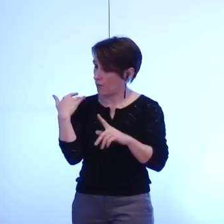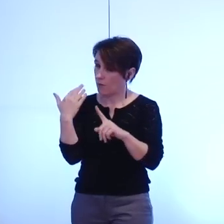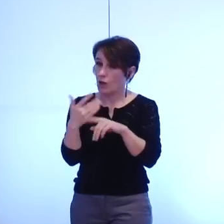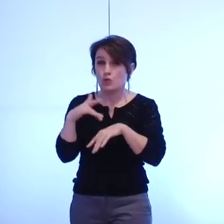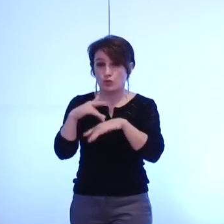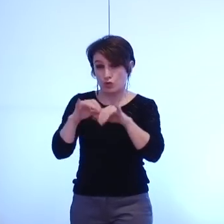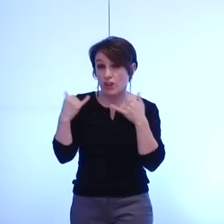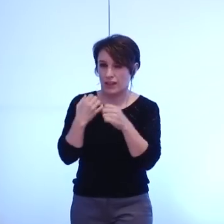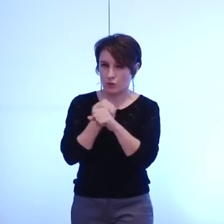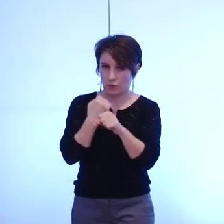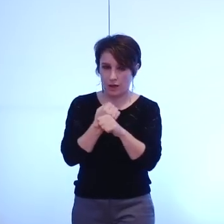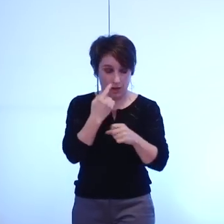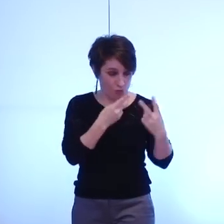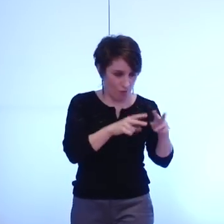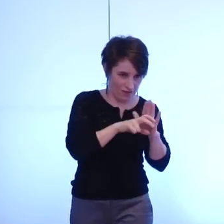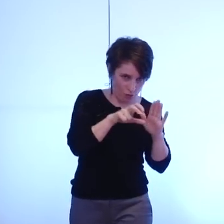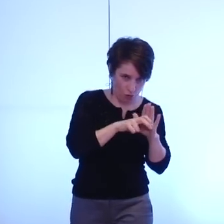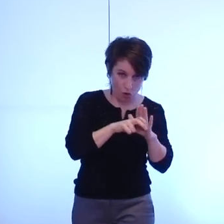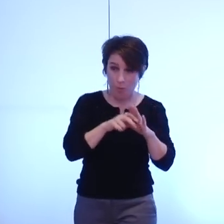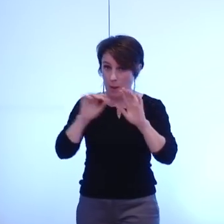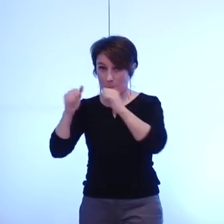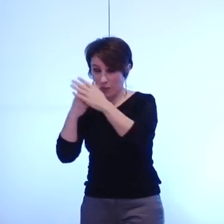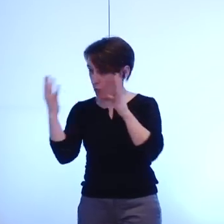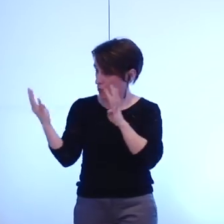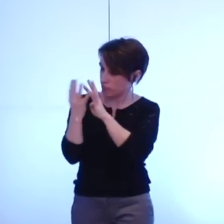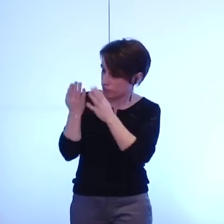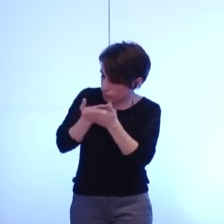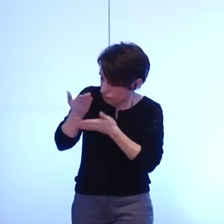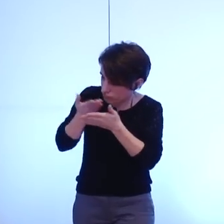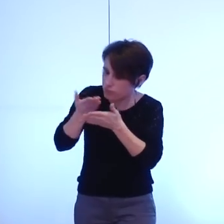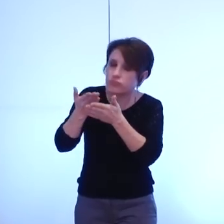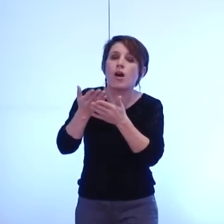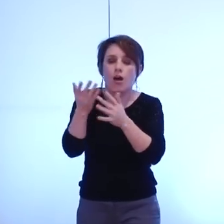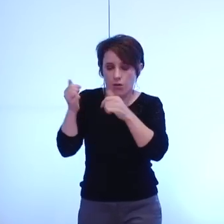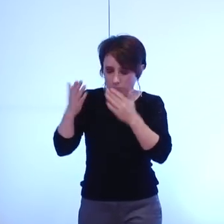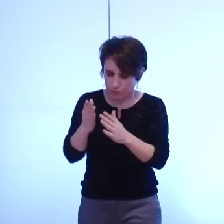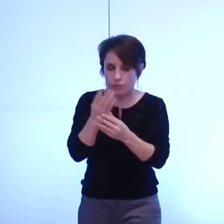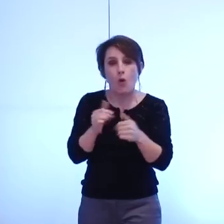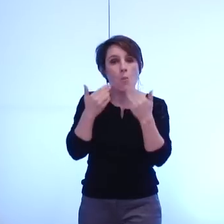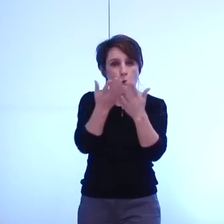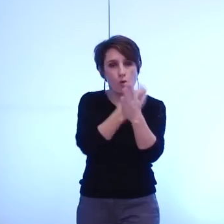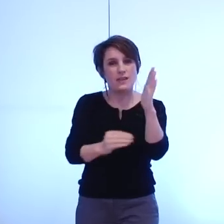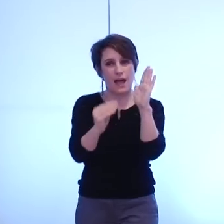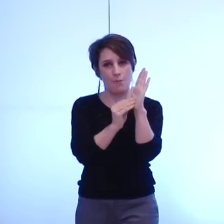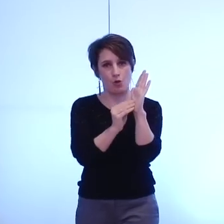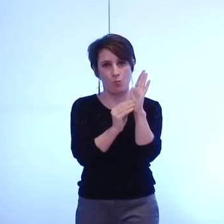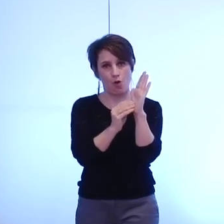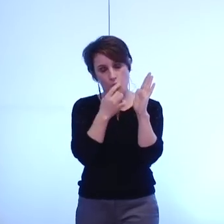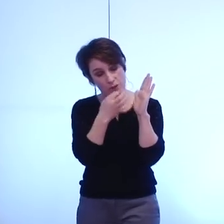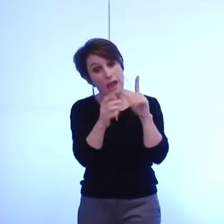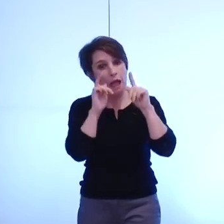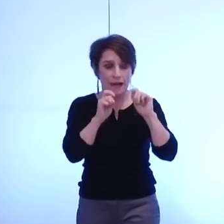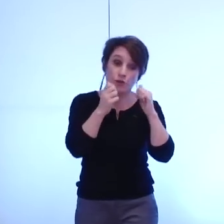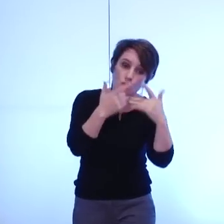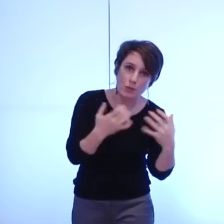la ville de Grenoble et la métro un amendement rédactionnel qui vise à préciser qu'est-ce qui reste de la compétence de la ville